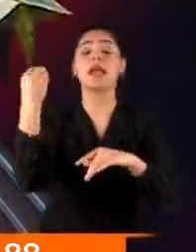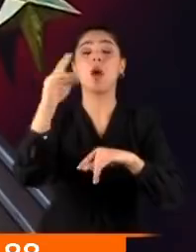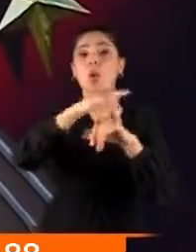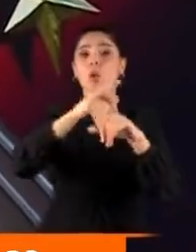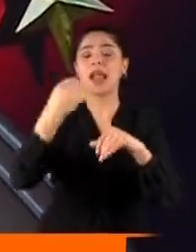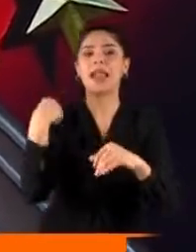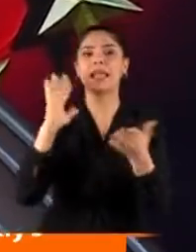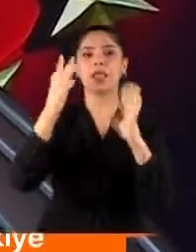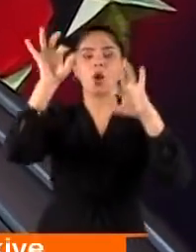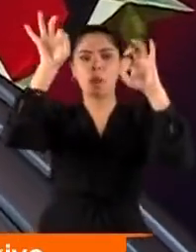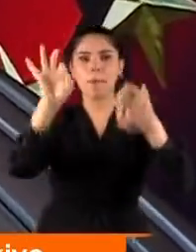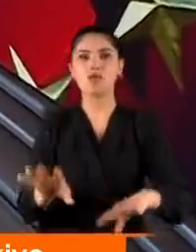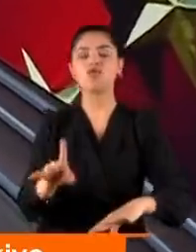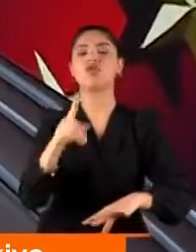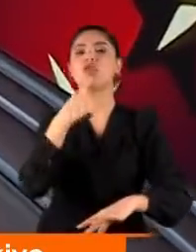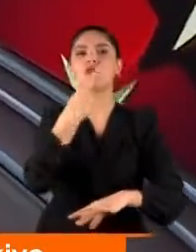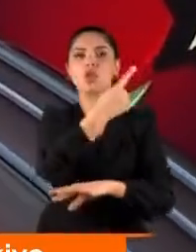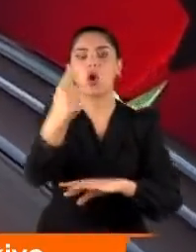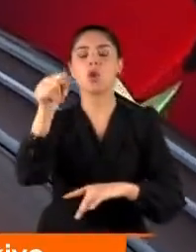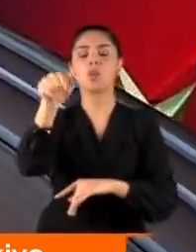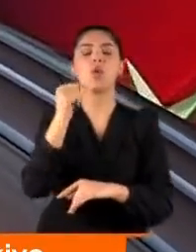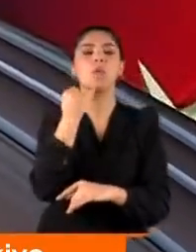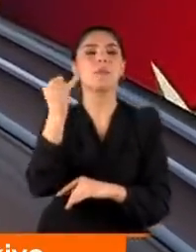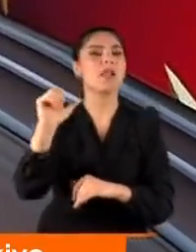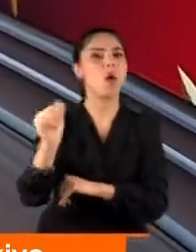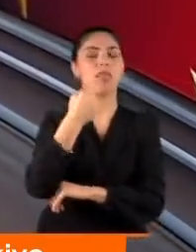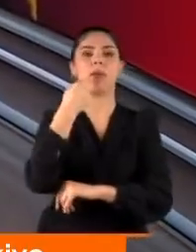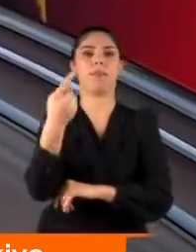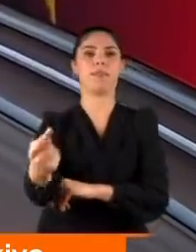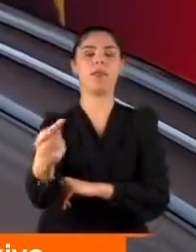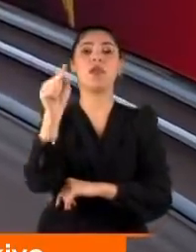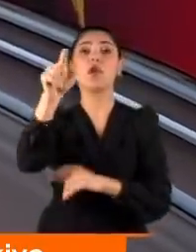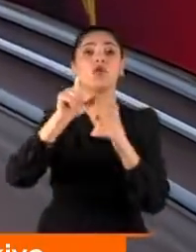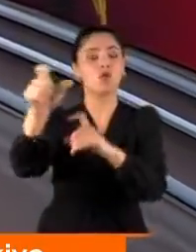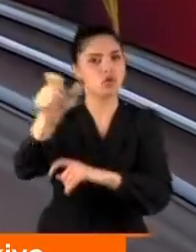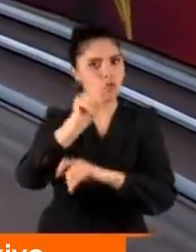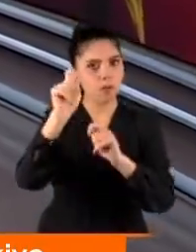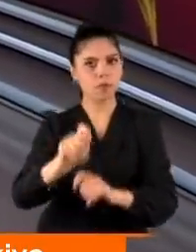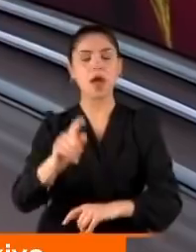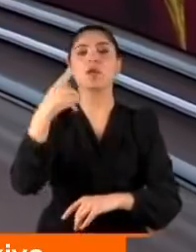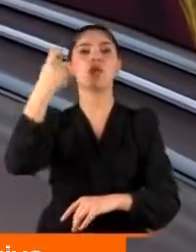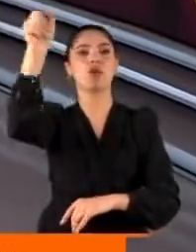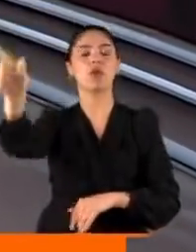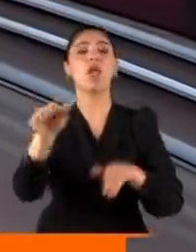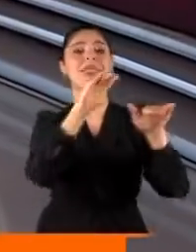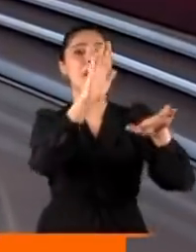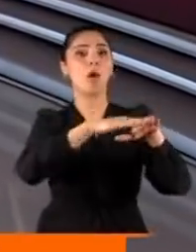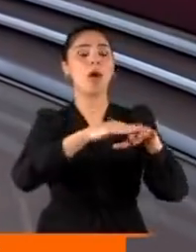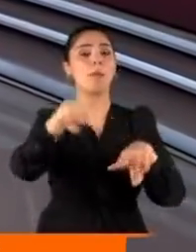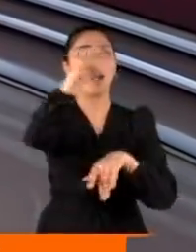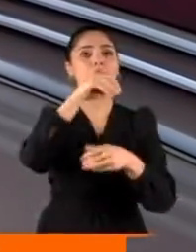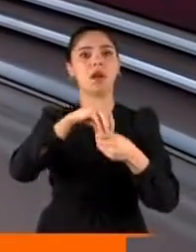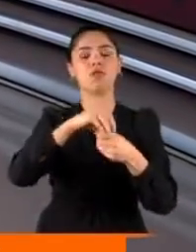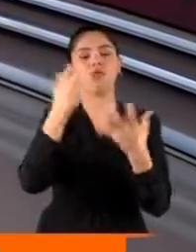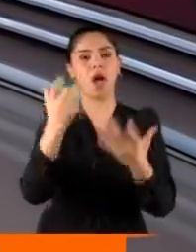başladığı sinyalini verirken ziyaretin önemine de dikkat çekti. Sonra soruları da yanıtladı. Cumhurbaşkanı stokçular için ağır yaptırımların